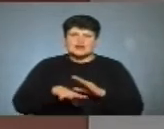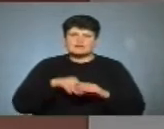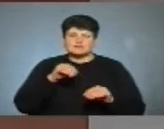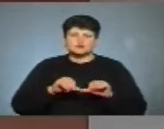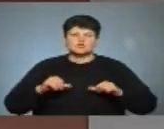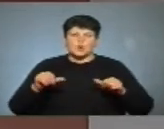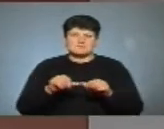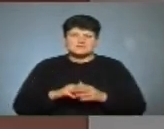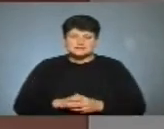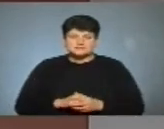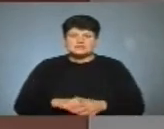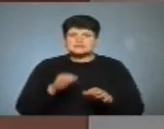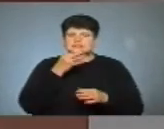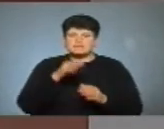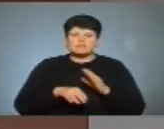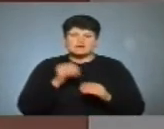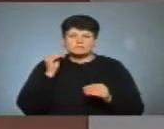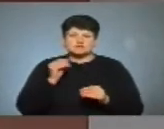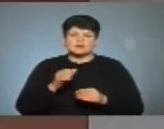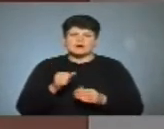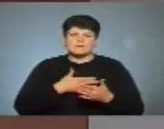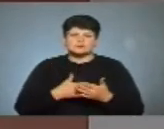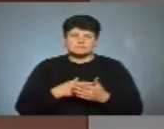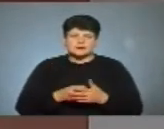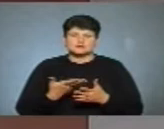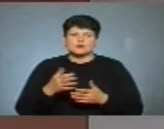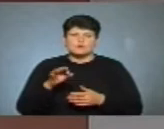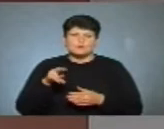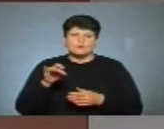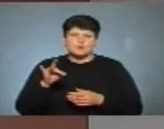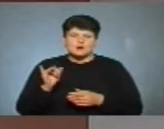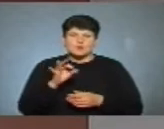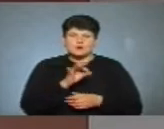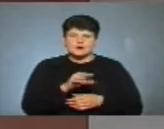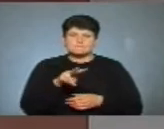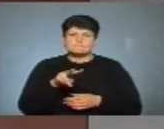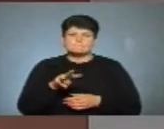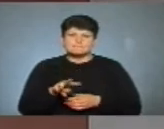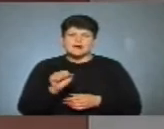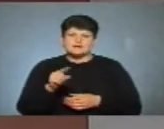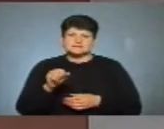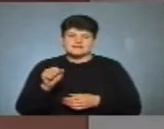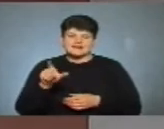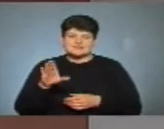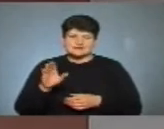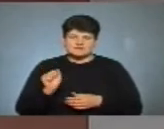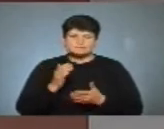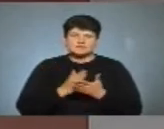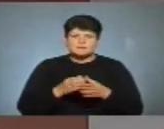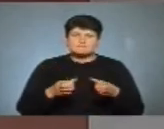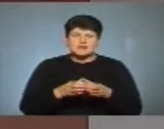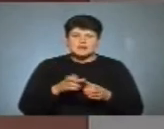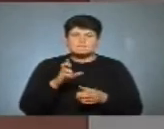виборчі комісії, розповіла виборча омбудсменка громадянської мережі «Опора» Ольга Мазаєва. За її словами, йдеться про партію